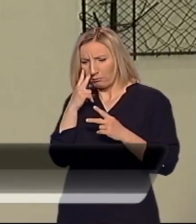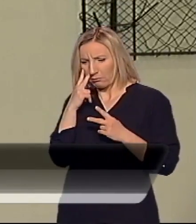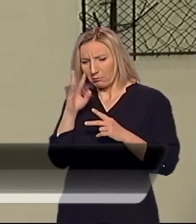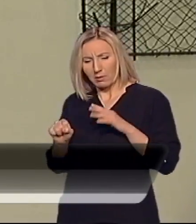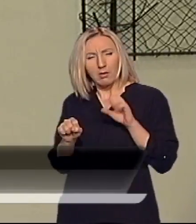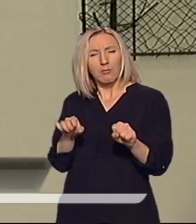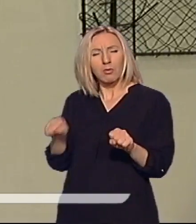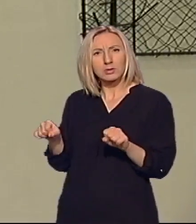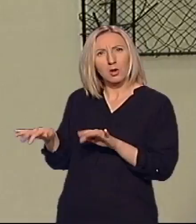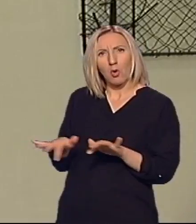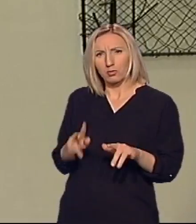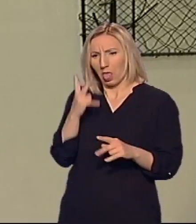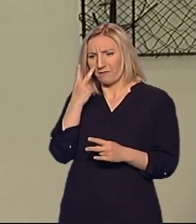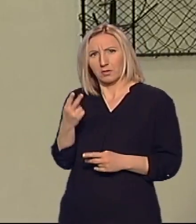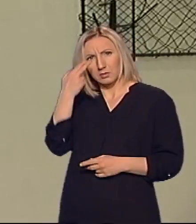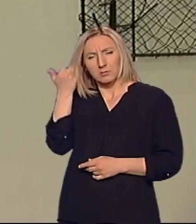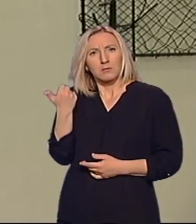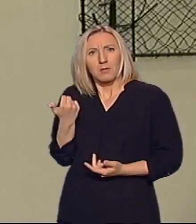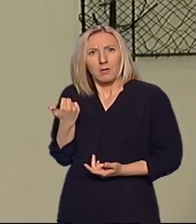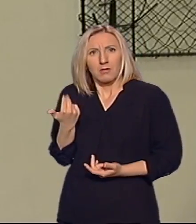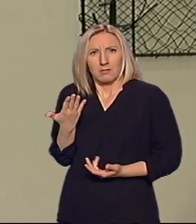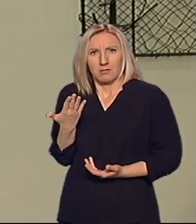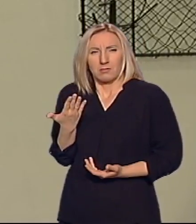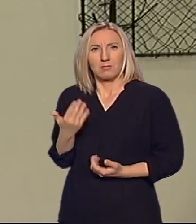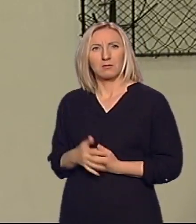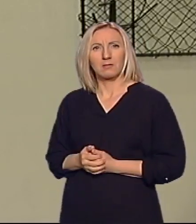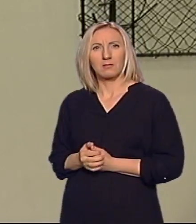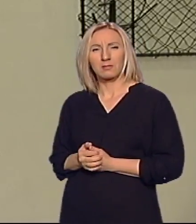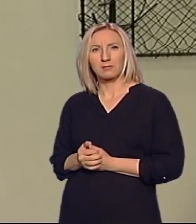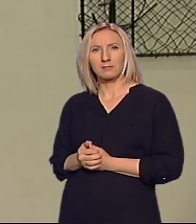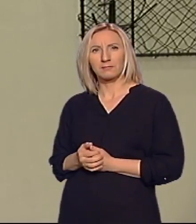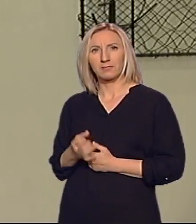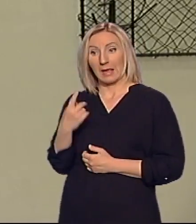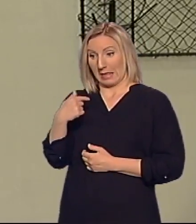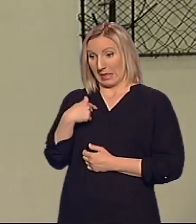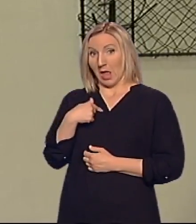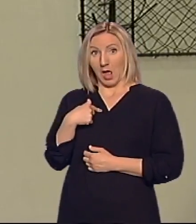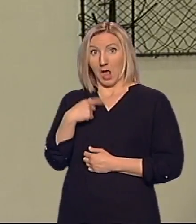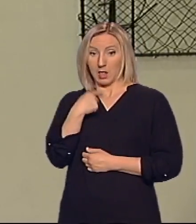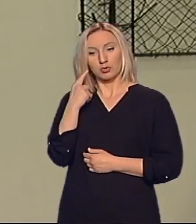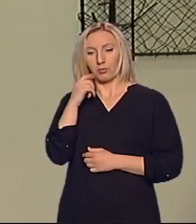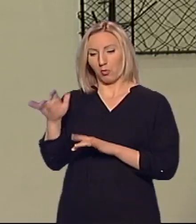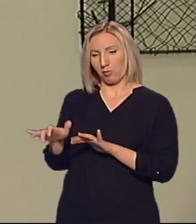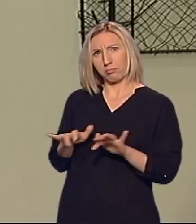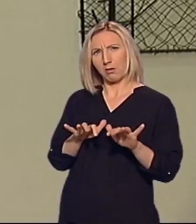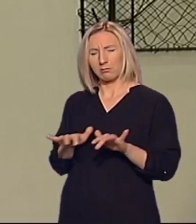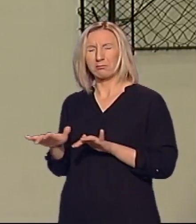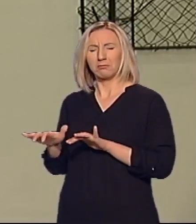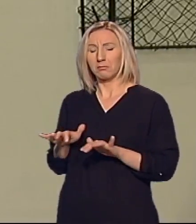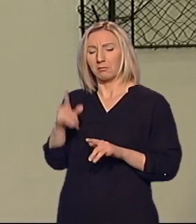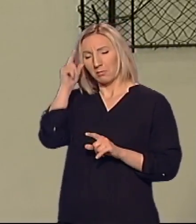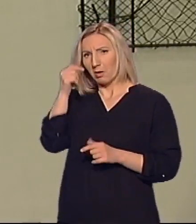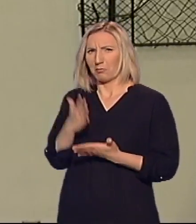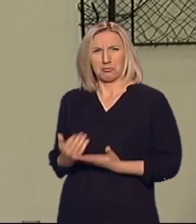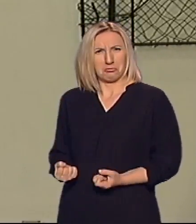note, pošto ih ne vidi ispred sebe. I, na primjer, kada bi ja probala to da radim, bilo bi mi stvarno